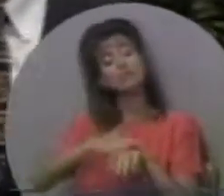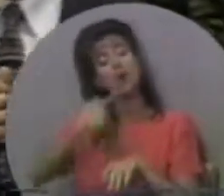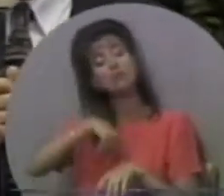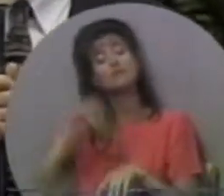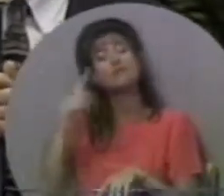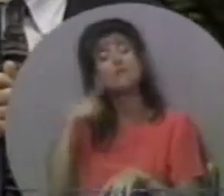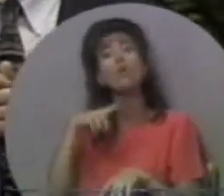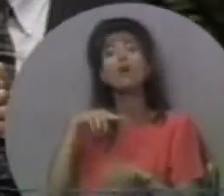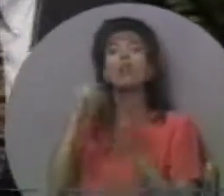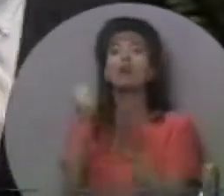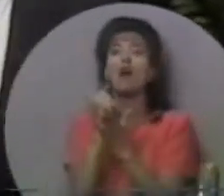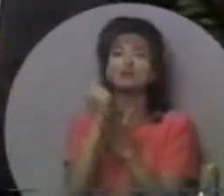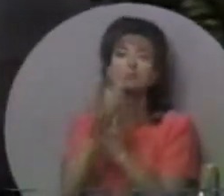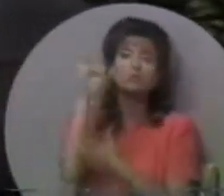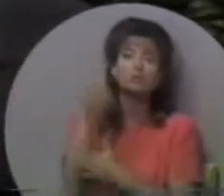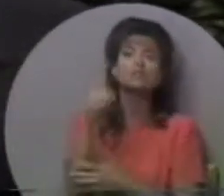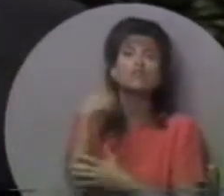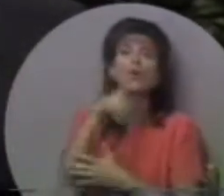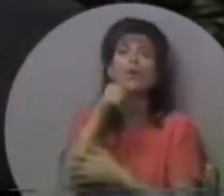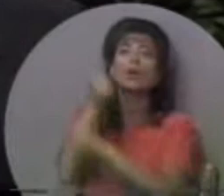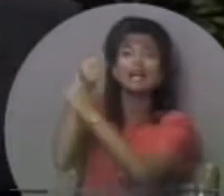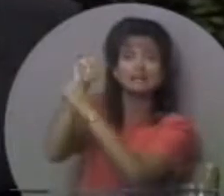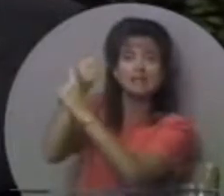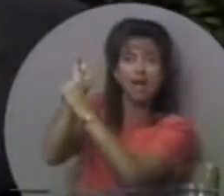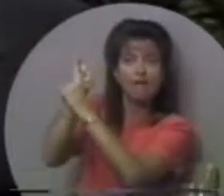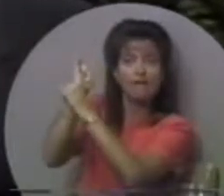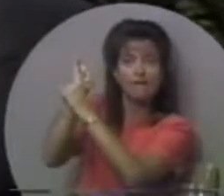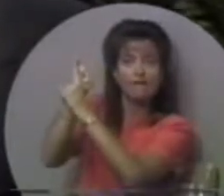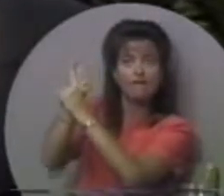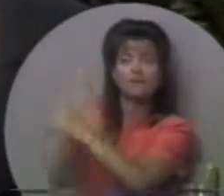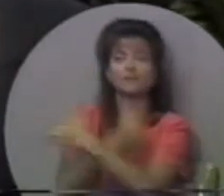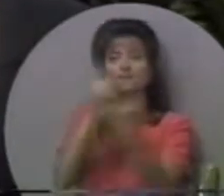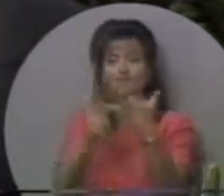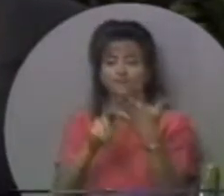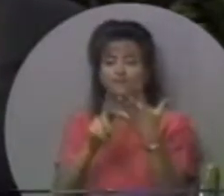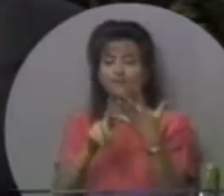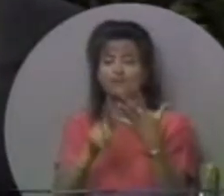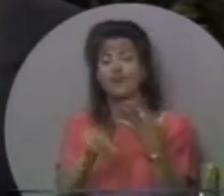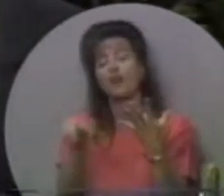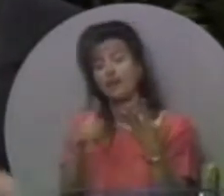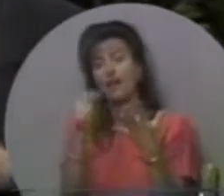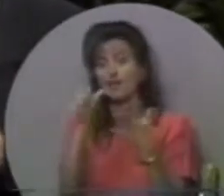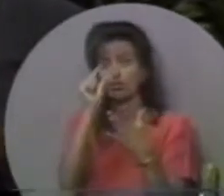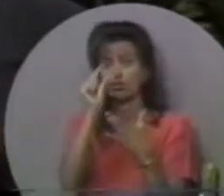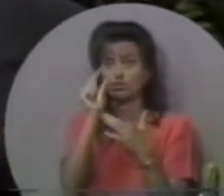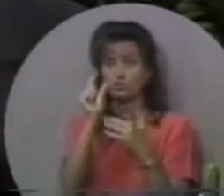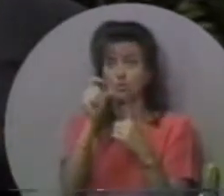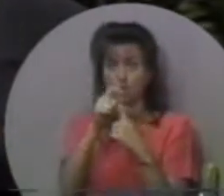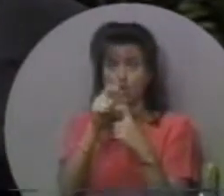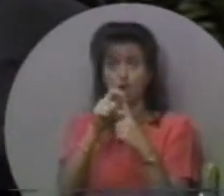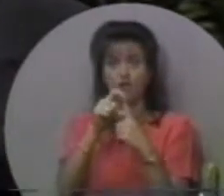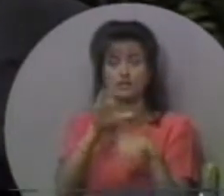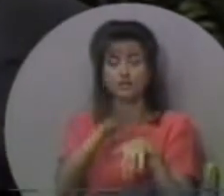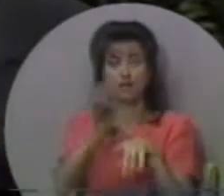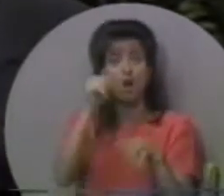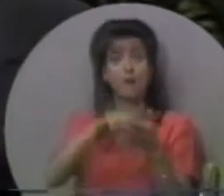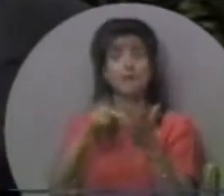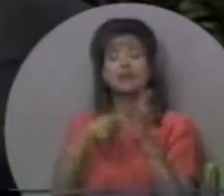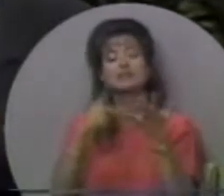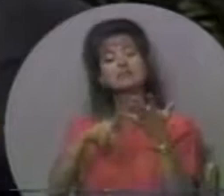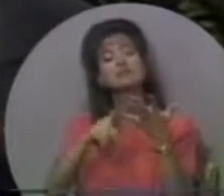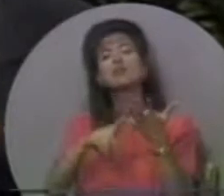так як Христос кличе нас проповідувати Євангелію. Потім «епокалео» означає бути